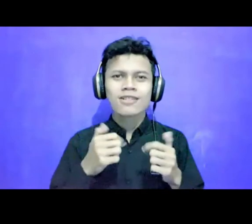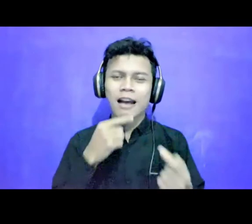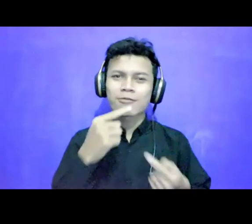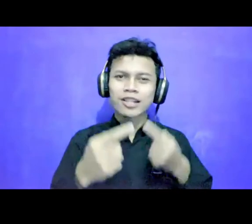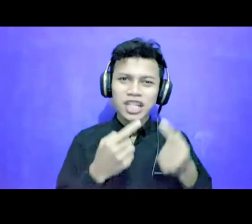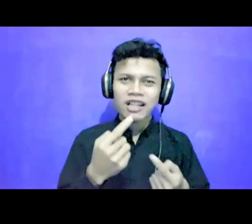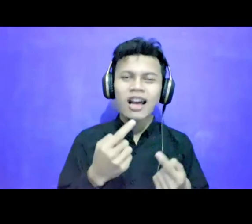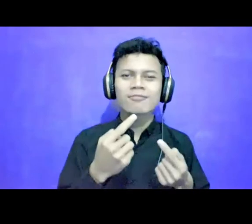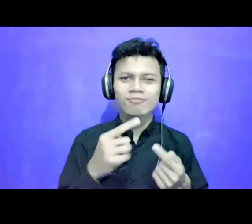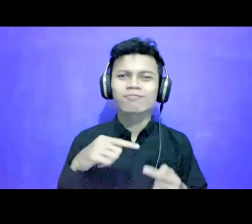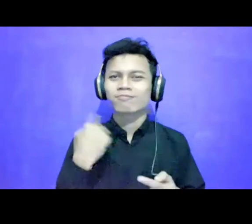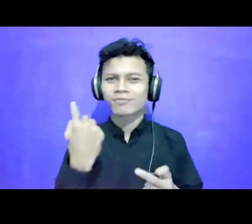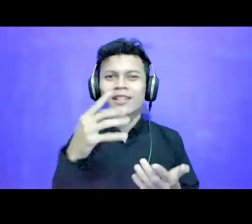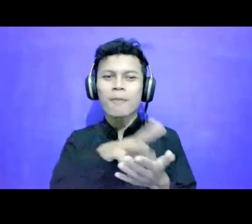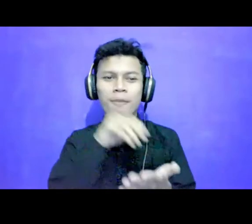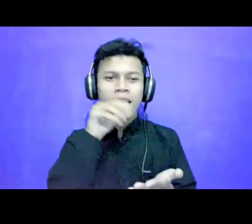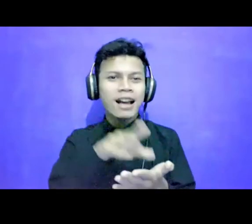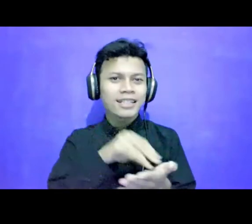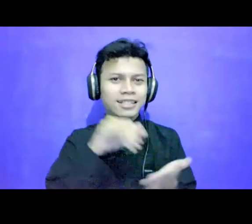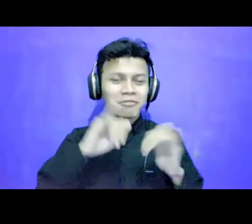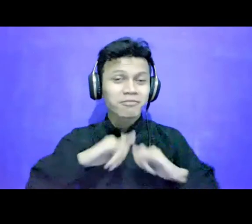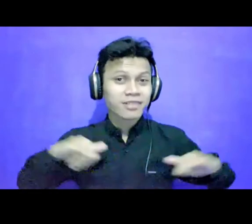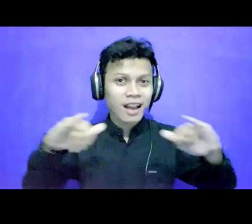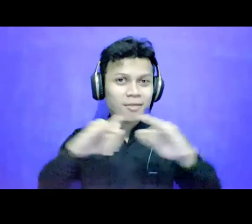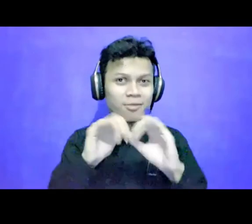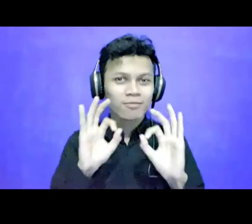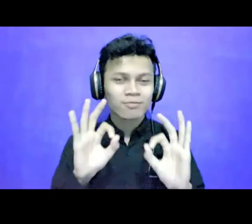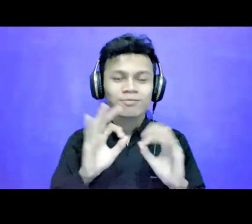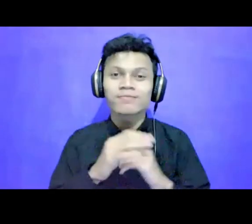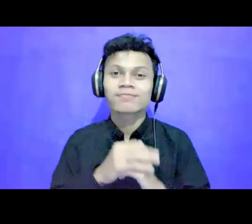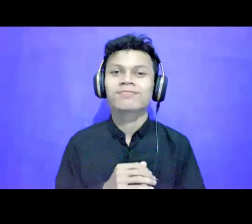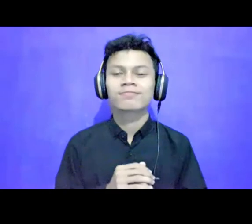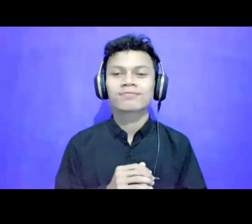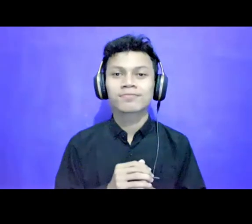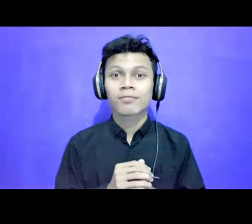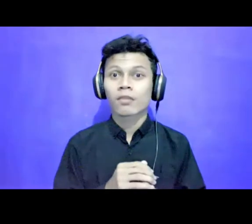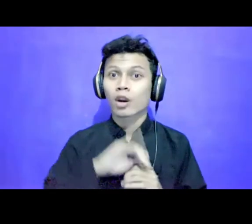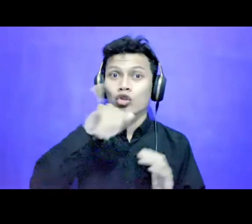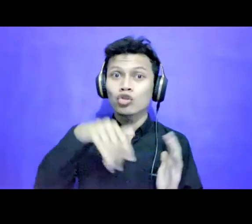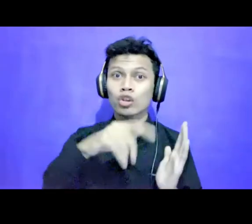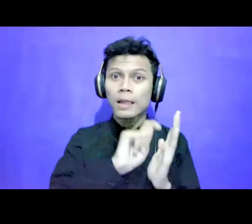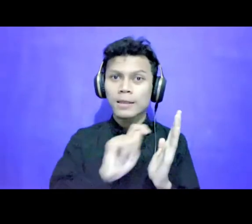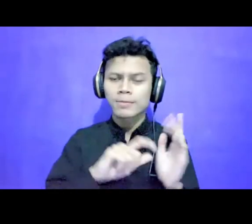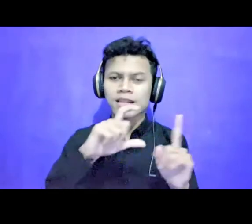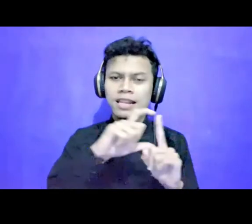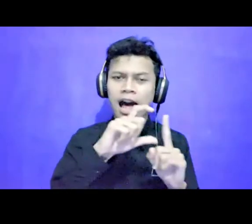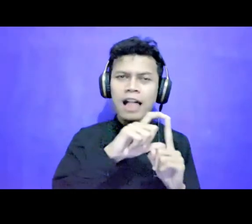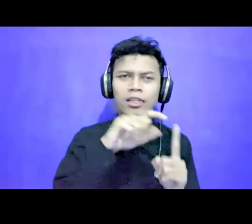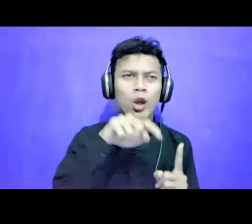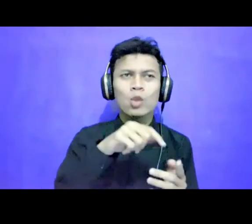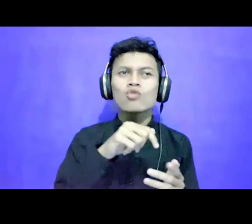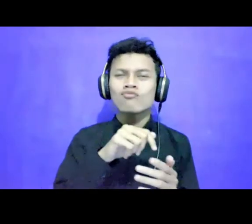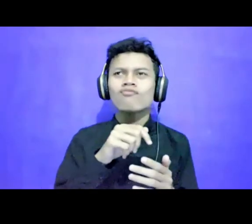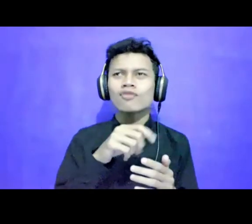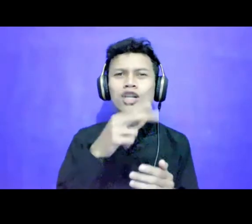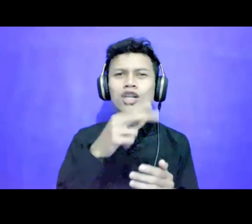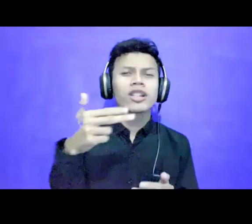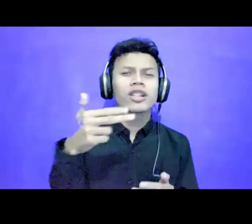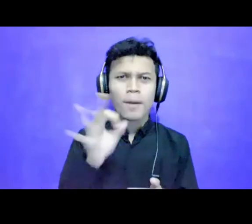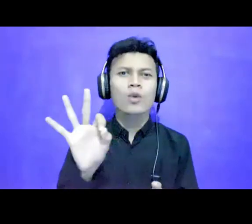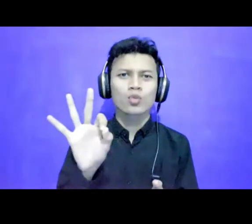teman-teman, kita belajar bareng lah Karena pada dasarnya kan jurnalisme data ini juga termasuk baru di Indonesia